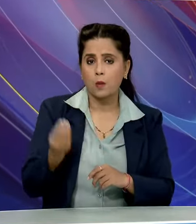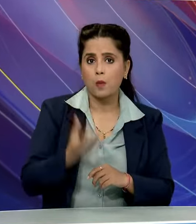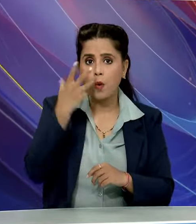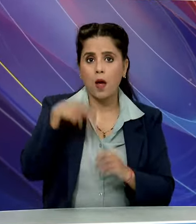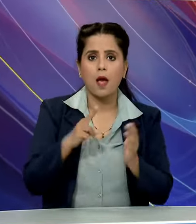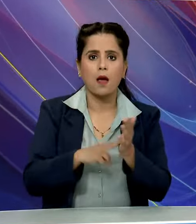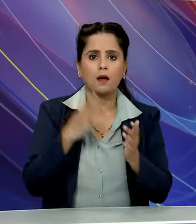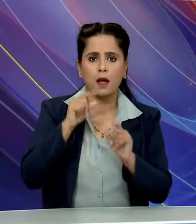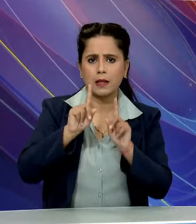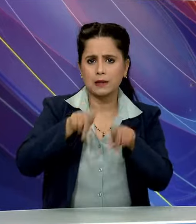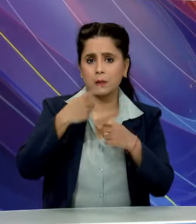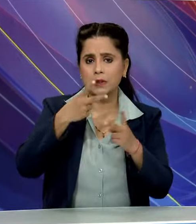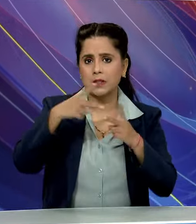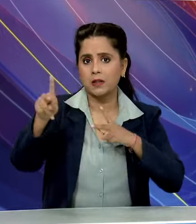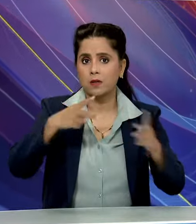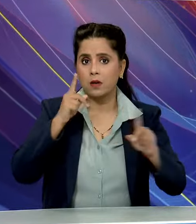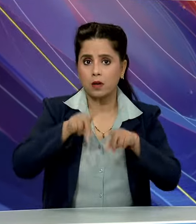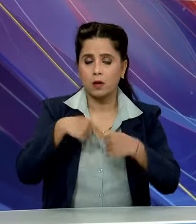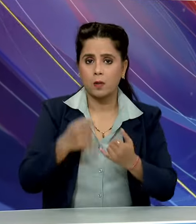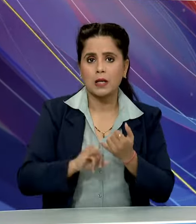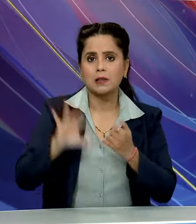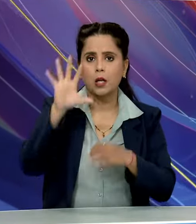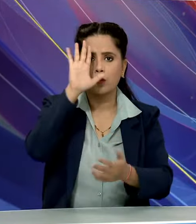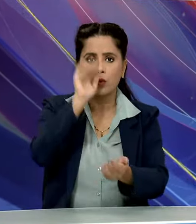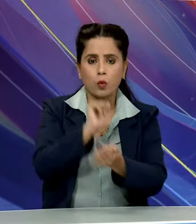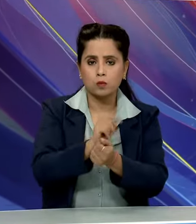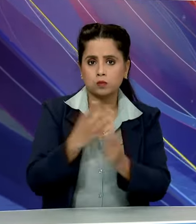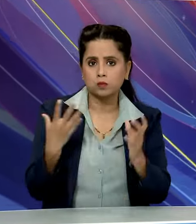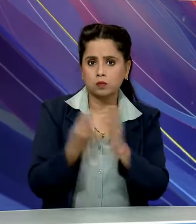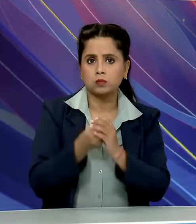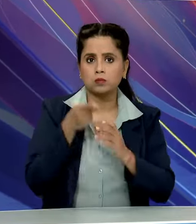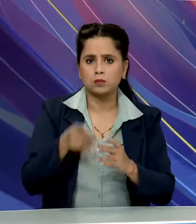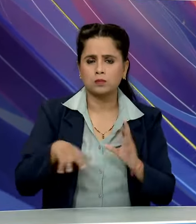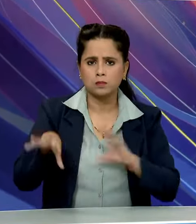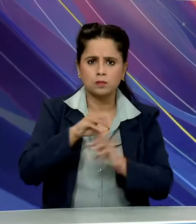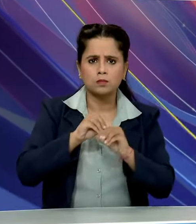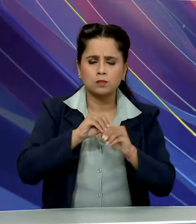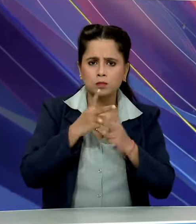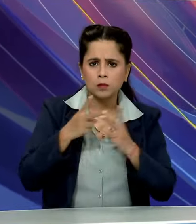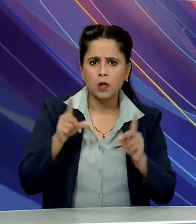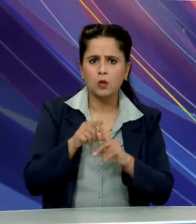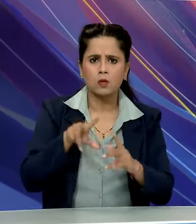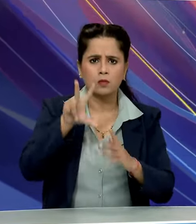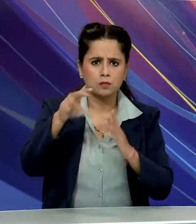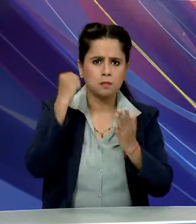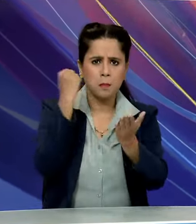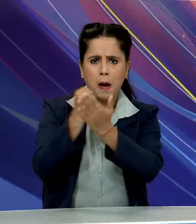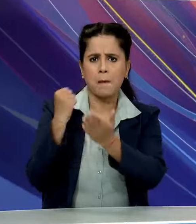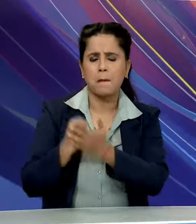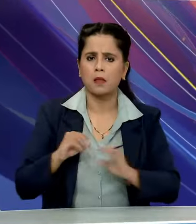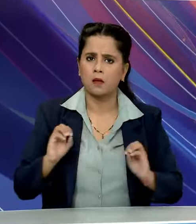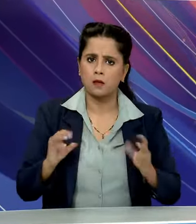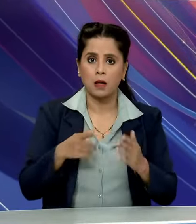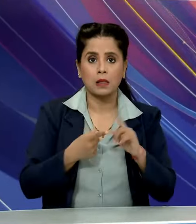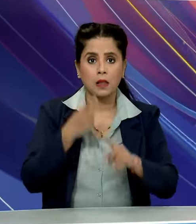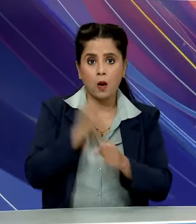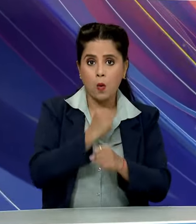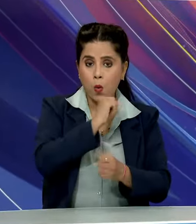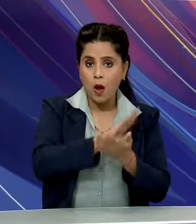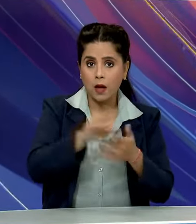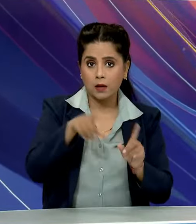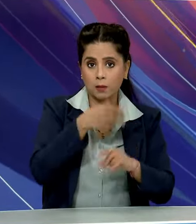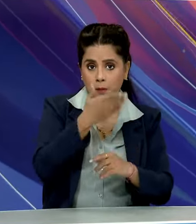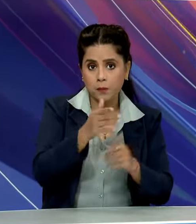एन आईये की अलग-अलग टीमों ने राज्यों पुलिस बलों के साथ संयुक्ता अभ्यान में चापे मारी शिरू कर दी तेलंगाना के